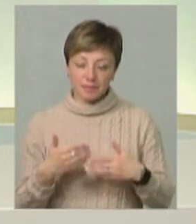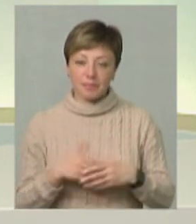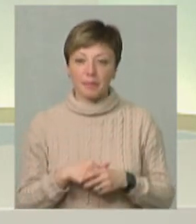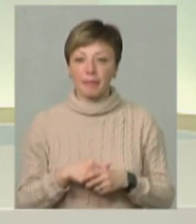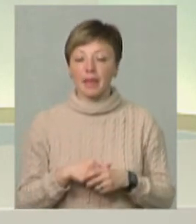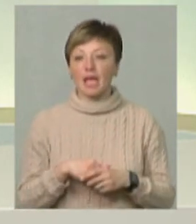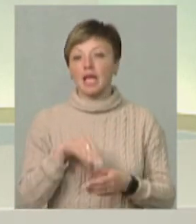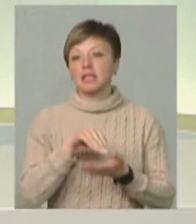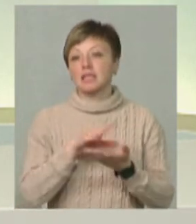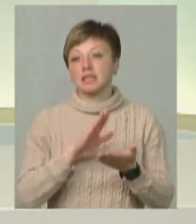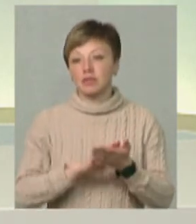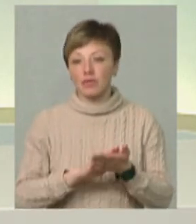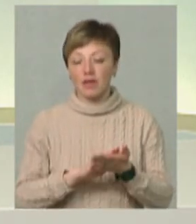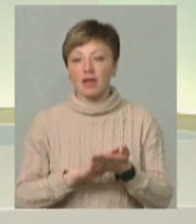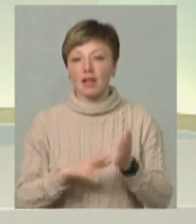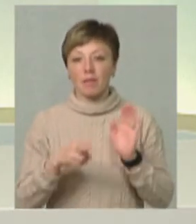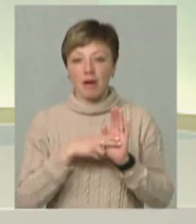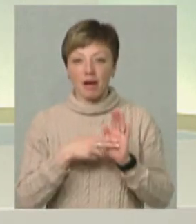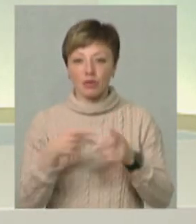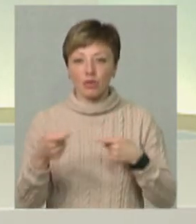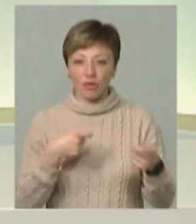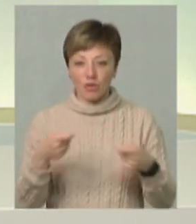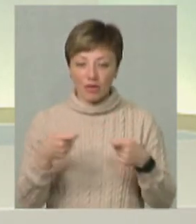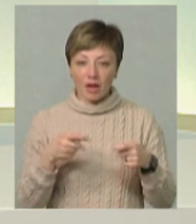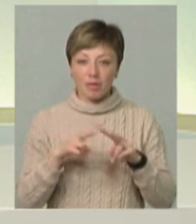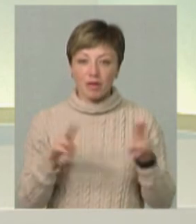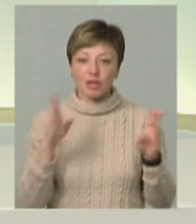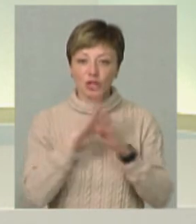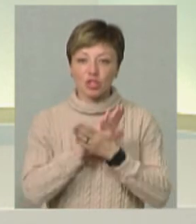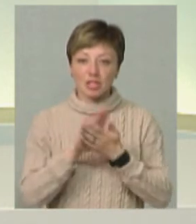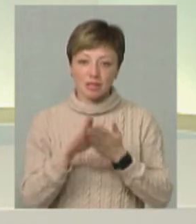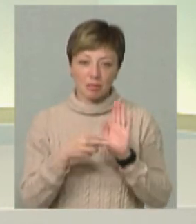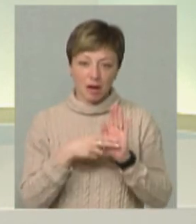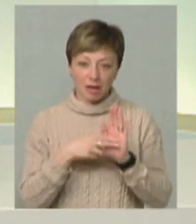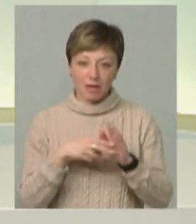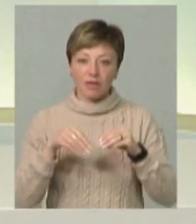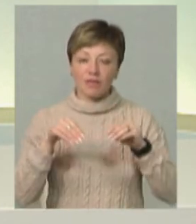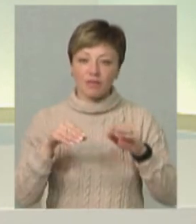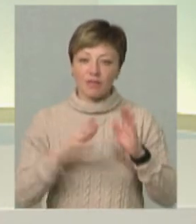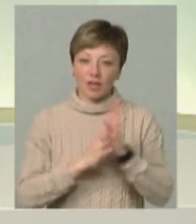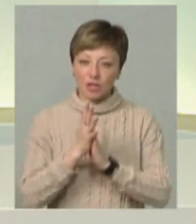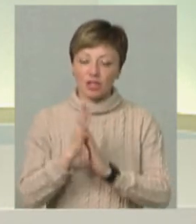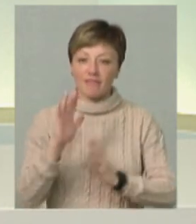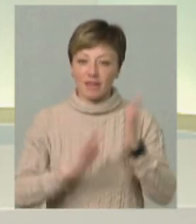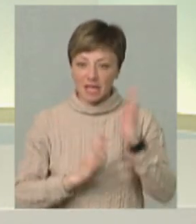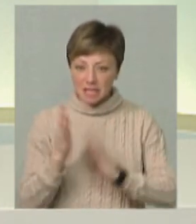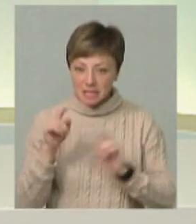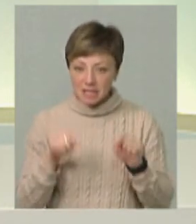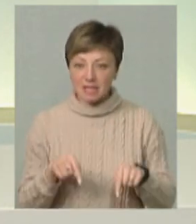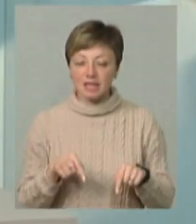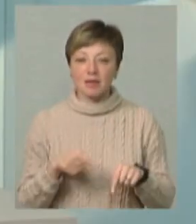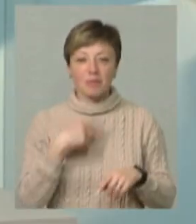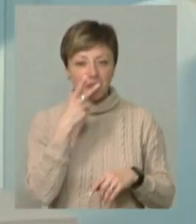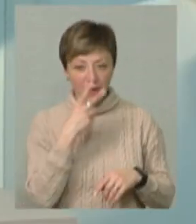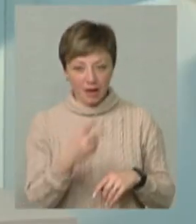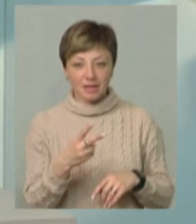Ми зареєстрували торгові марки і розкручень – це все як екологічно чистий бренд. Тобто воно вирощено в лісі. Мед, до речі,